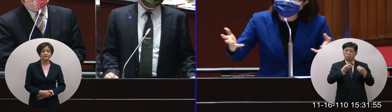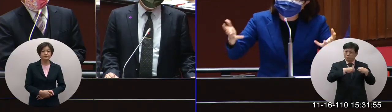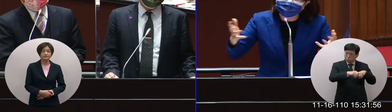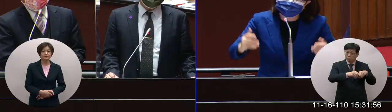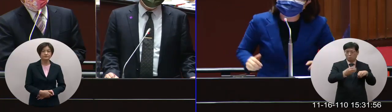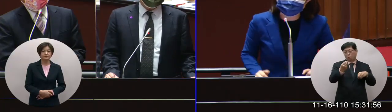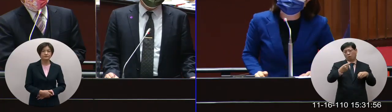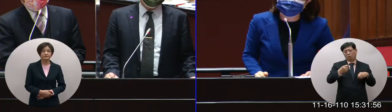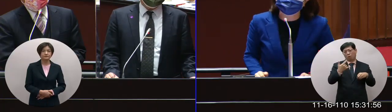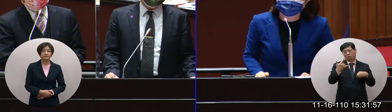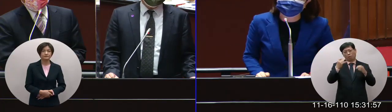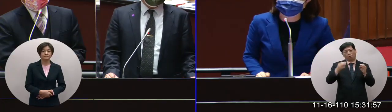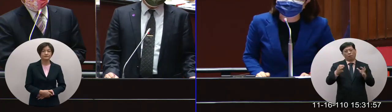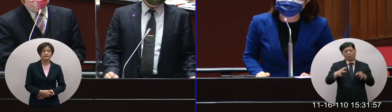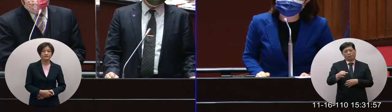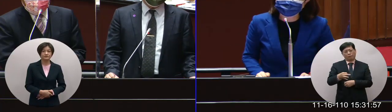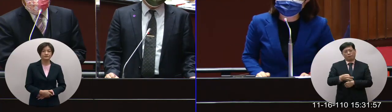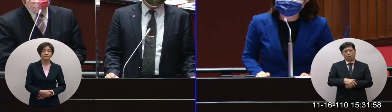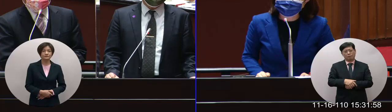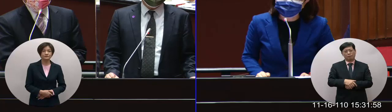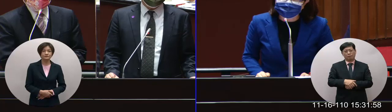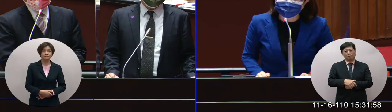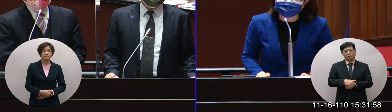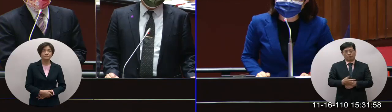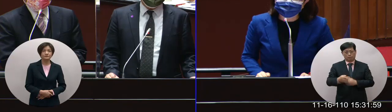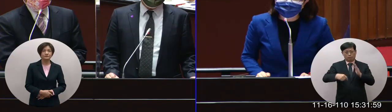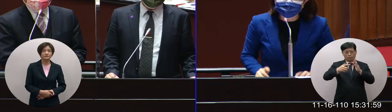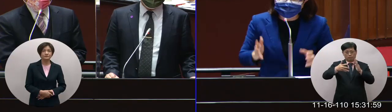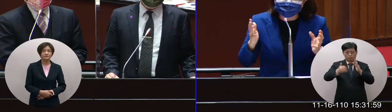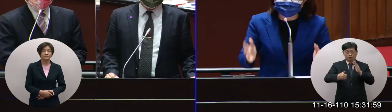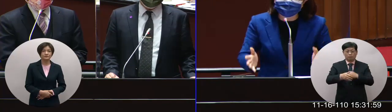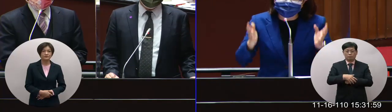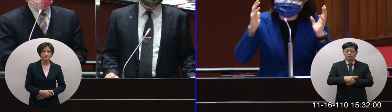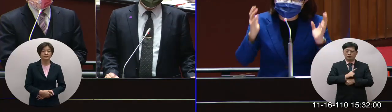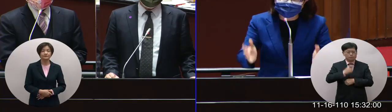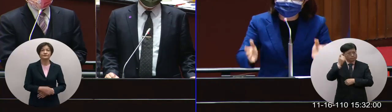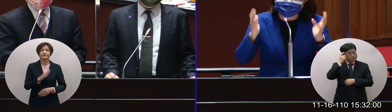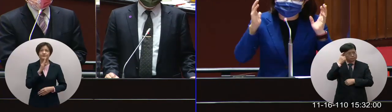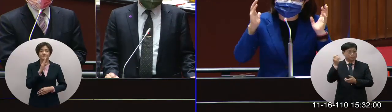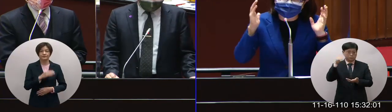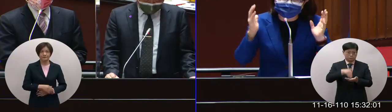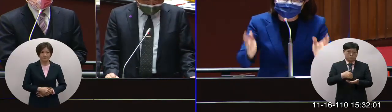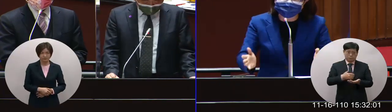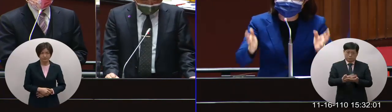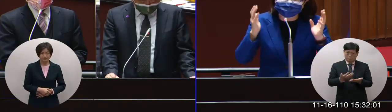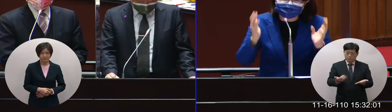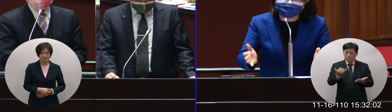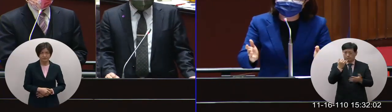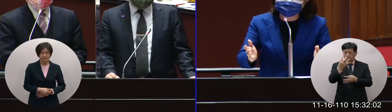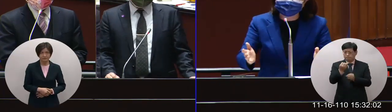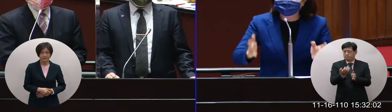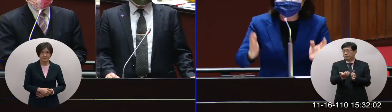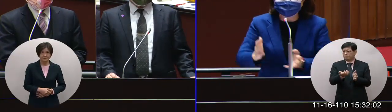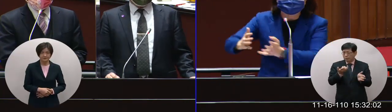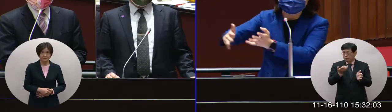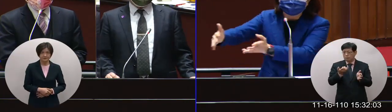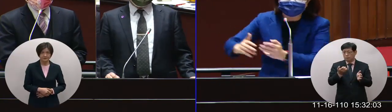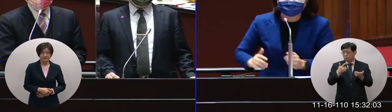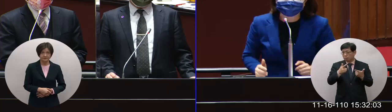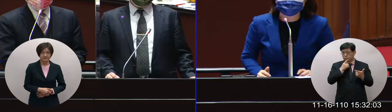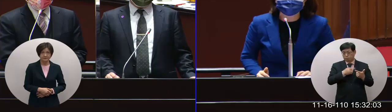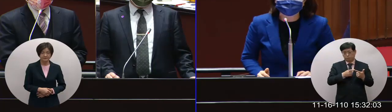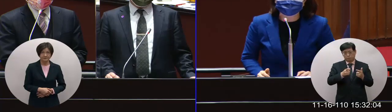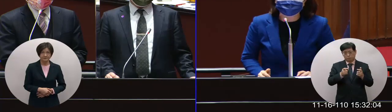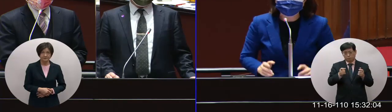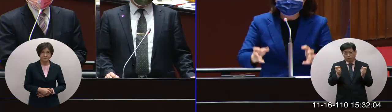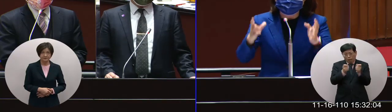出去等於浪費大家這些錢耶院長所以你要想看我們到底要怎麼樣在期限內而且這不能給人